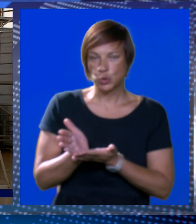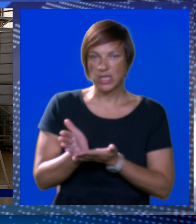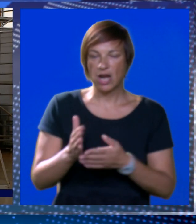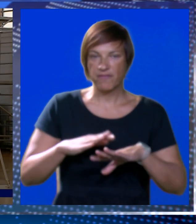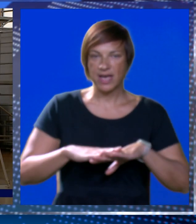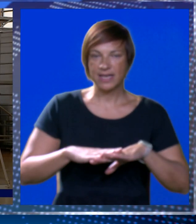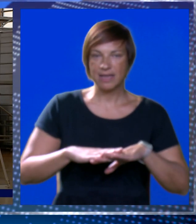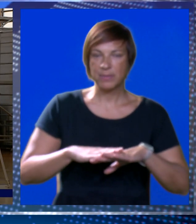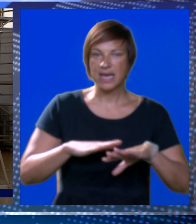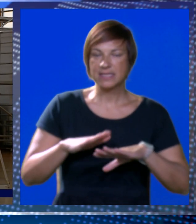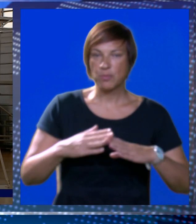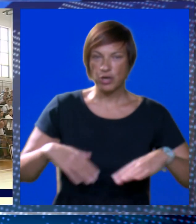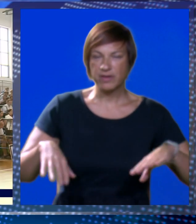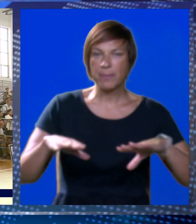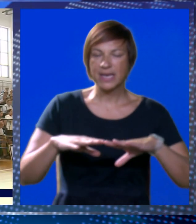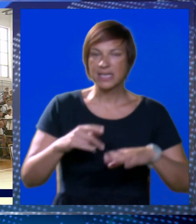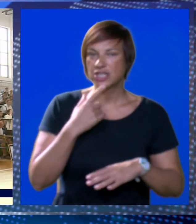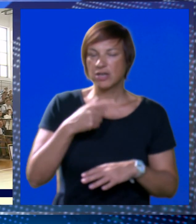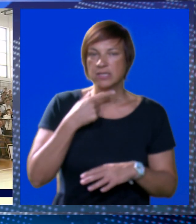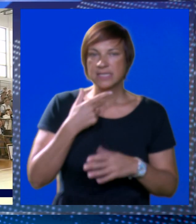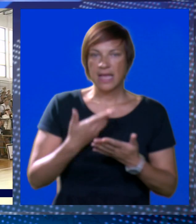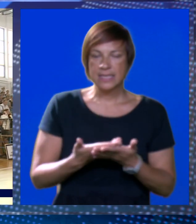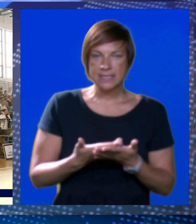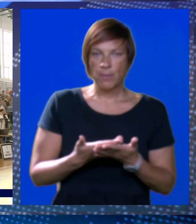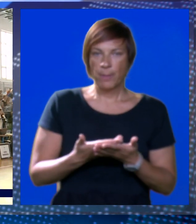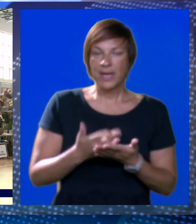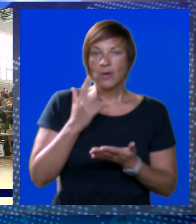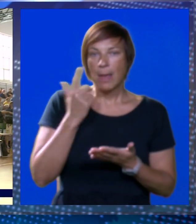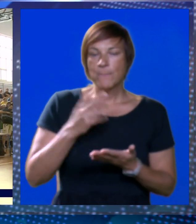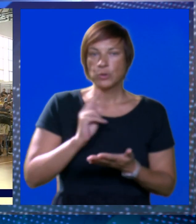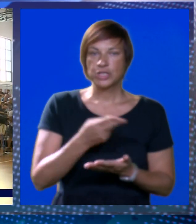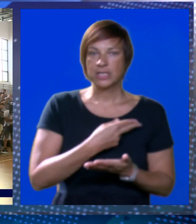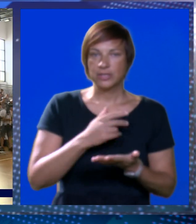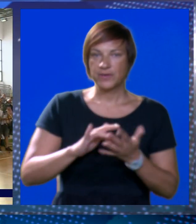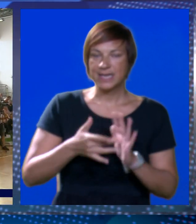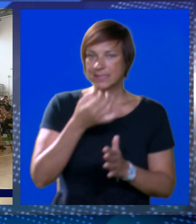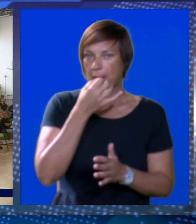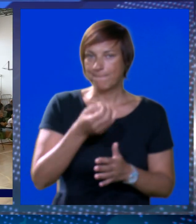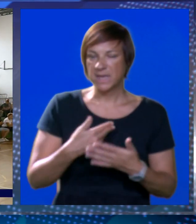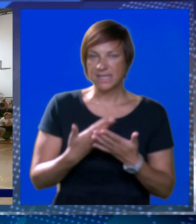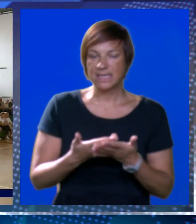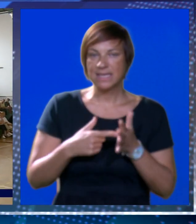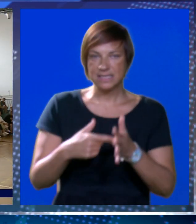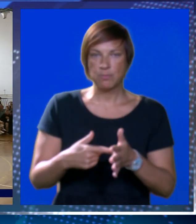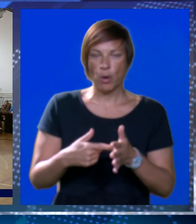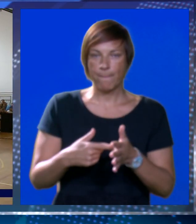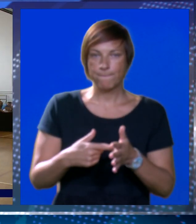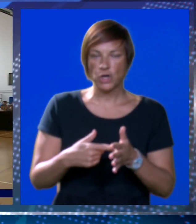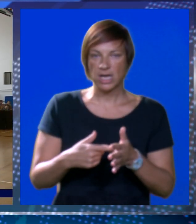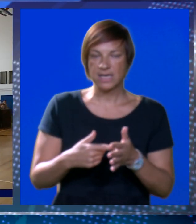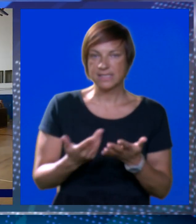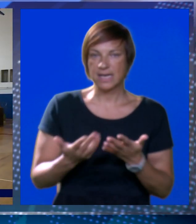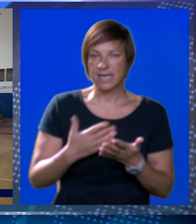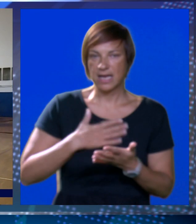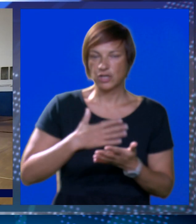sudjelovanjem na ovim zborovima građana koje ste spomenuli pokušali odgovoriti na sva pitanja i da smo pokazali